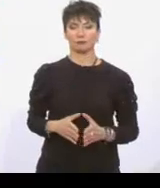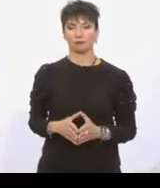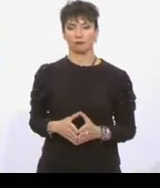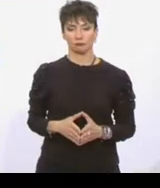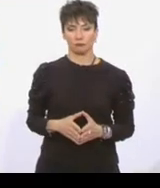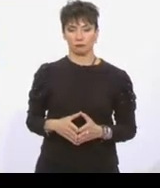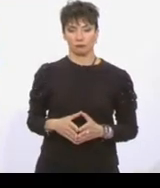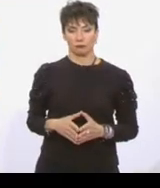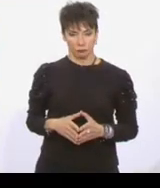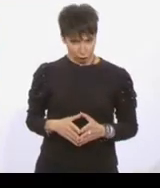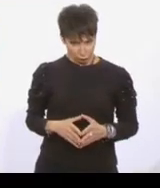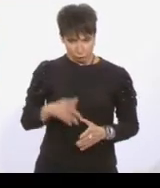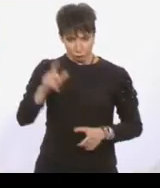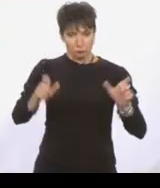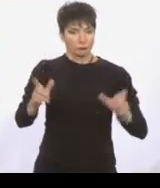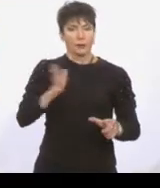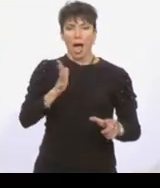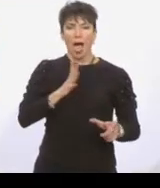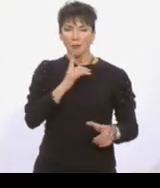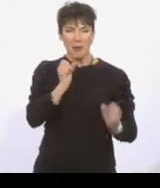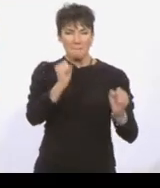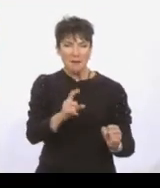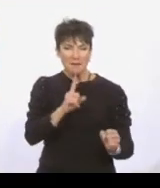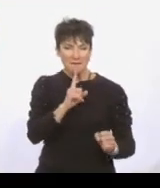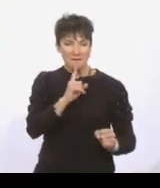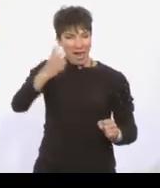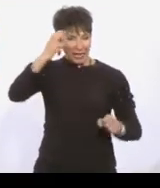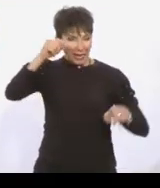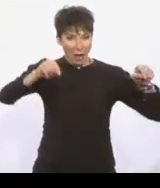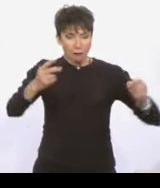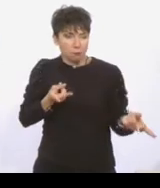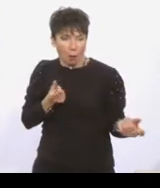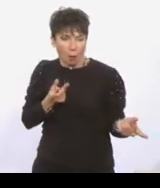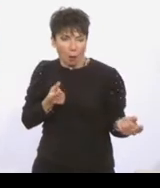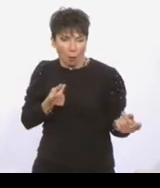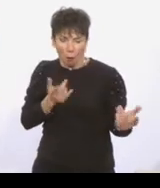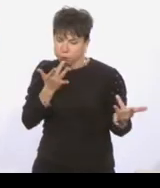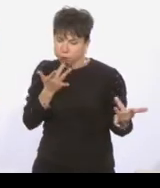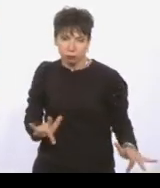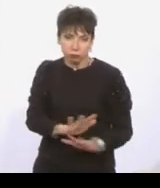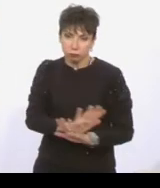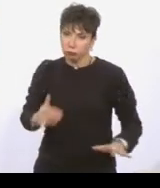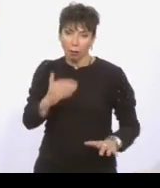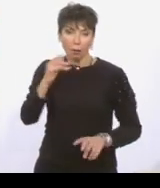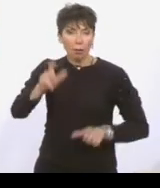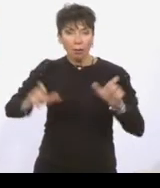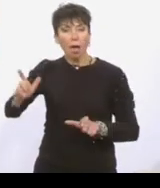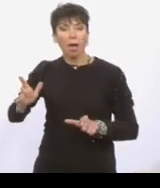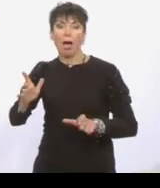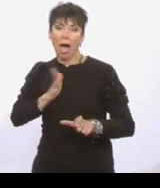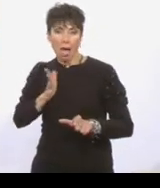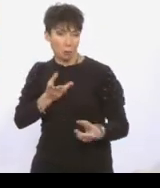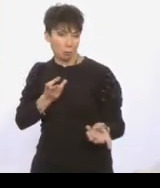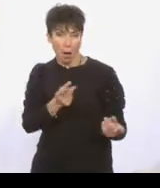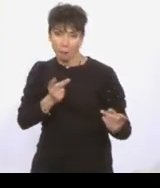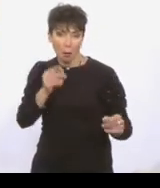Τώρα τρόπο να εγκαταλείψουν τη χώρα να ζητούν εκατοντάδες κάτοικοι οπείζουν στα περίχωρα του Κιέβου. Ο ΑΛΦΑ μίλησε με ανθρώπους οι οποίοι έφυγαν από τα σπίτια τους καθώς